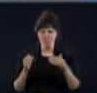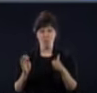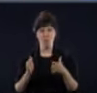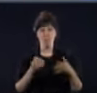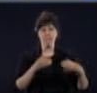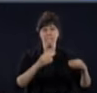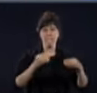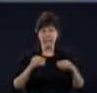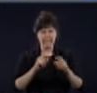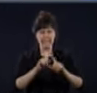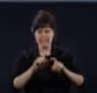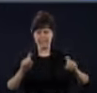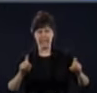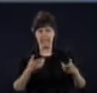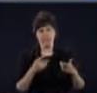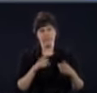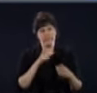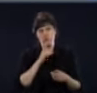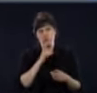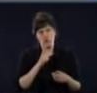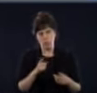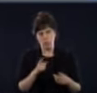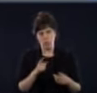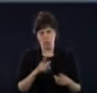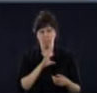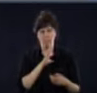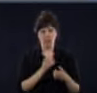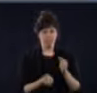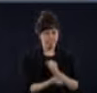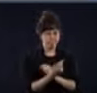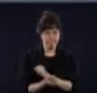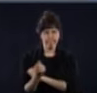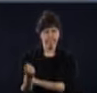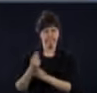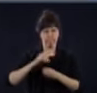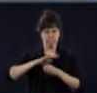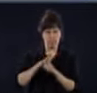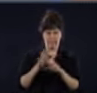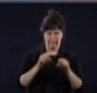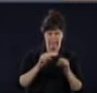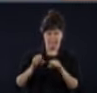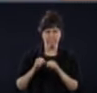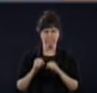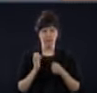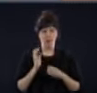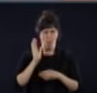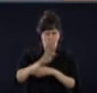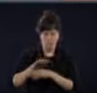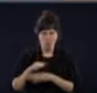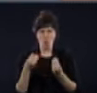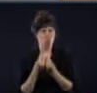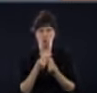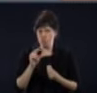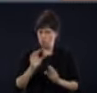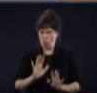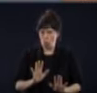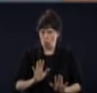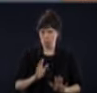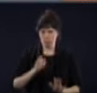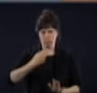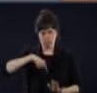idéalement, pas trop de décès. C'est ce qu'on souhaite, surtout si les gens qui sont à risque